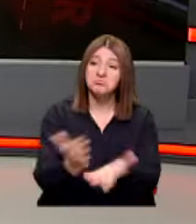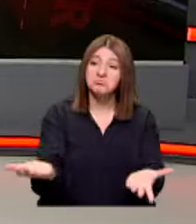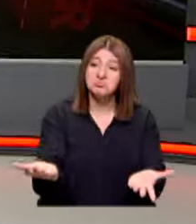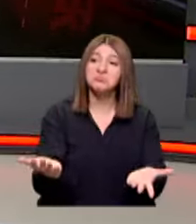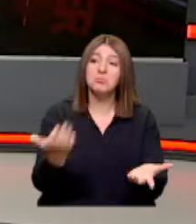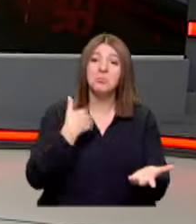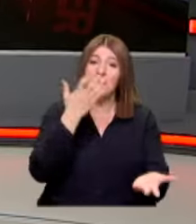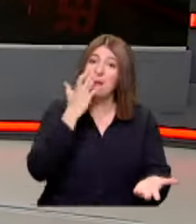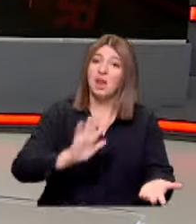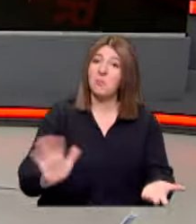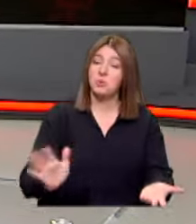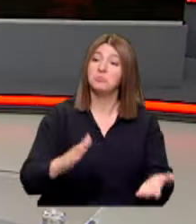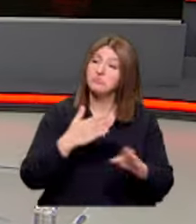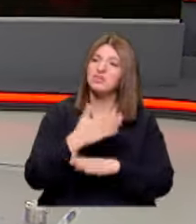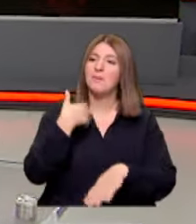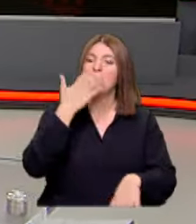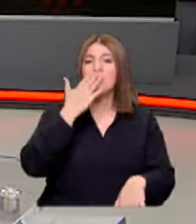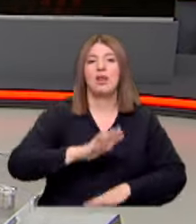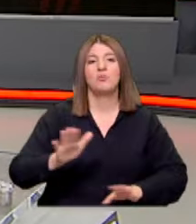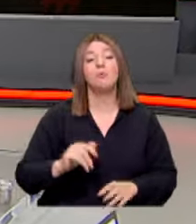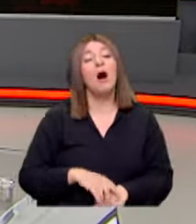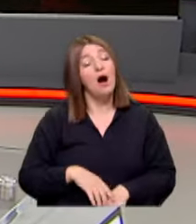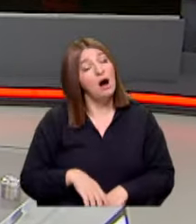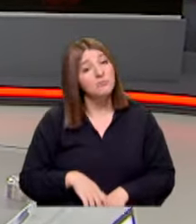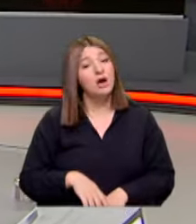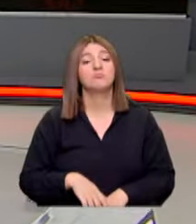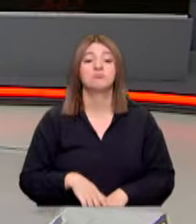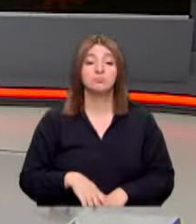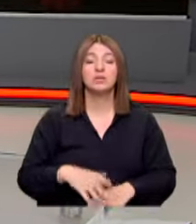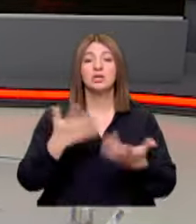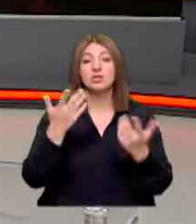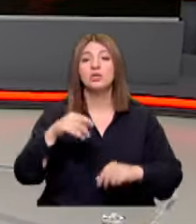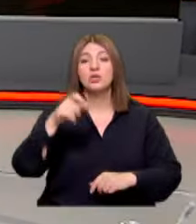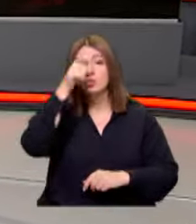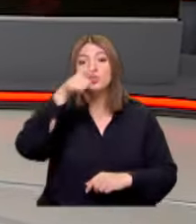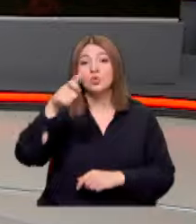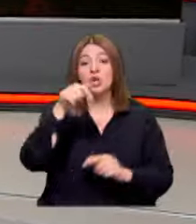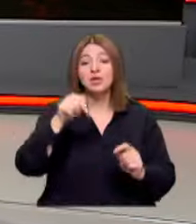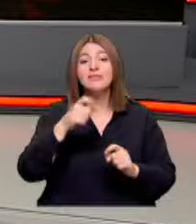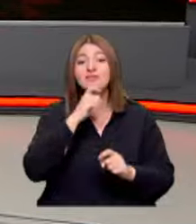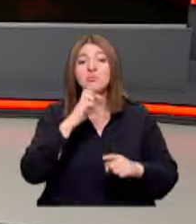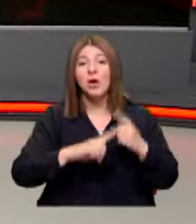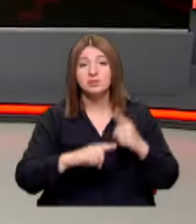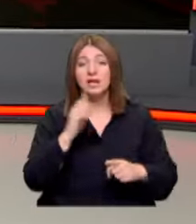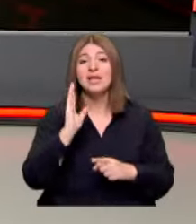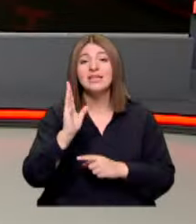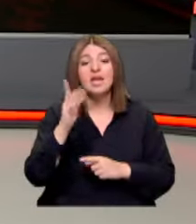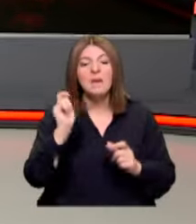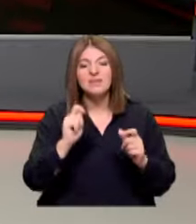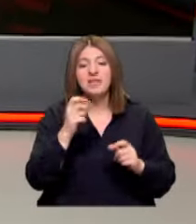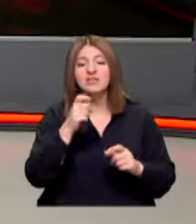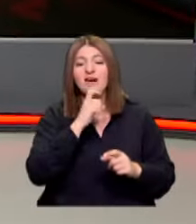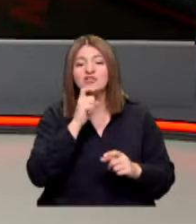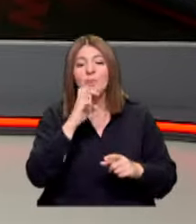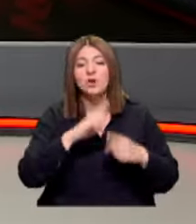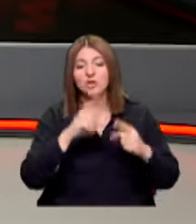lazım, beklemiyordum, gerçekten de beklemiyordum onu Ama işte Türkiye şu an işte yanlış politikaları, izlenen yanlış politikalar